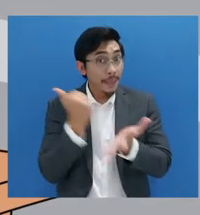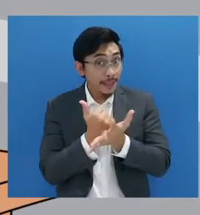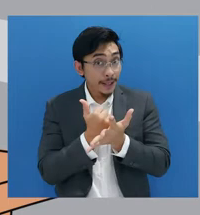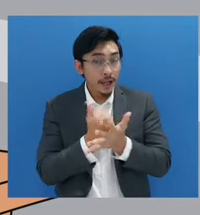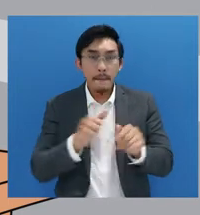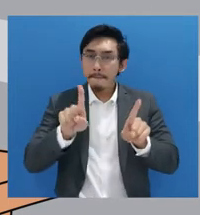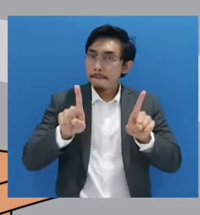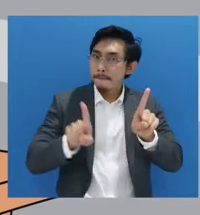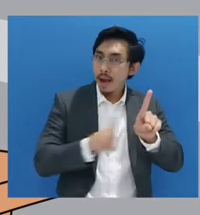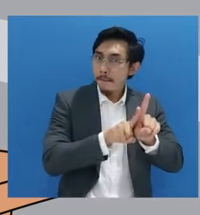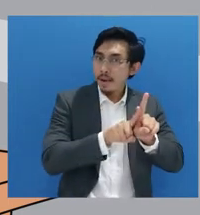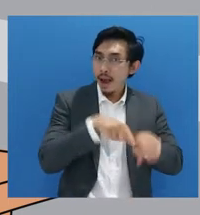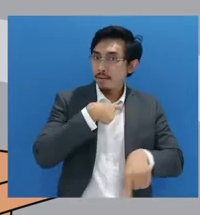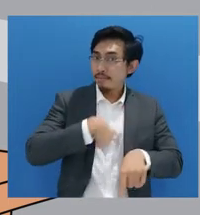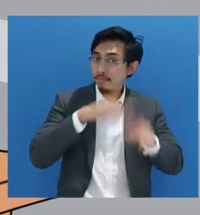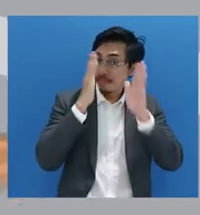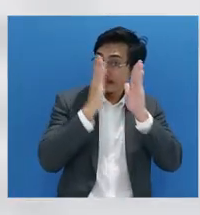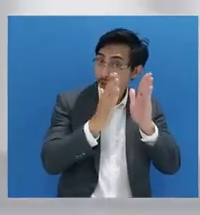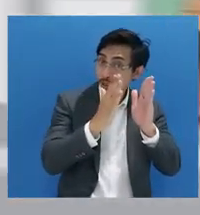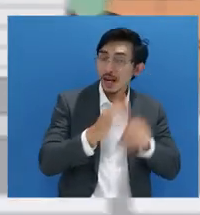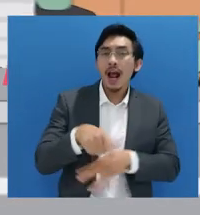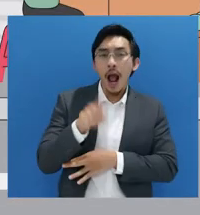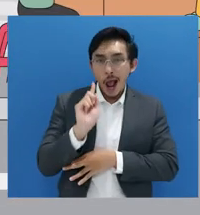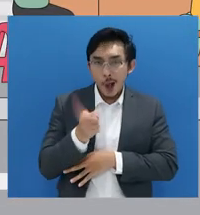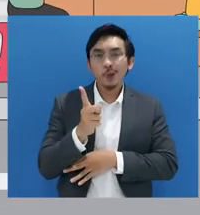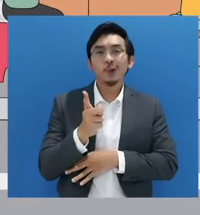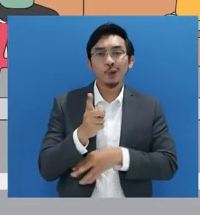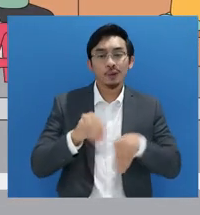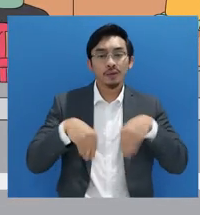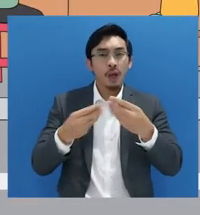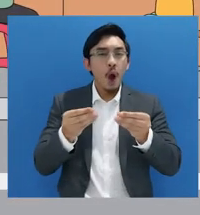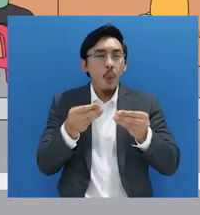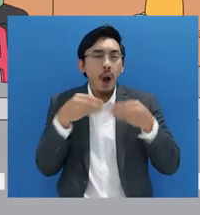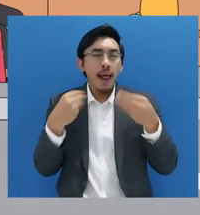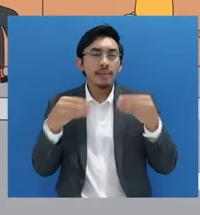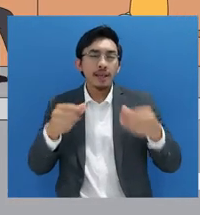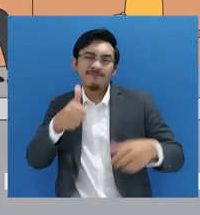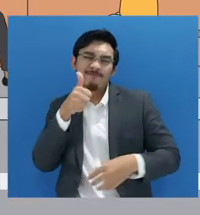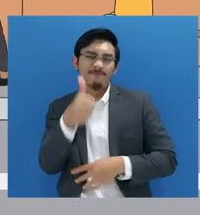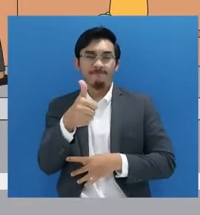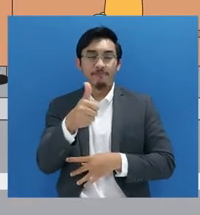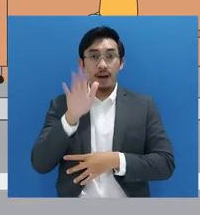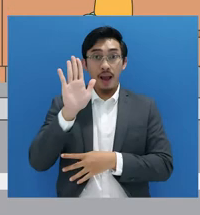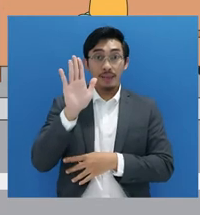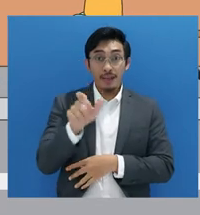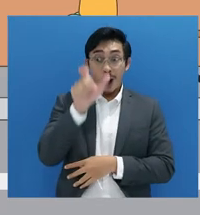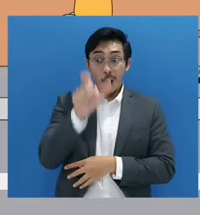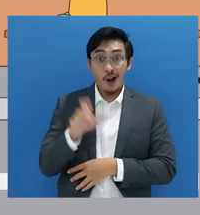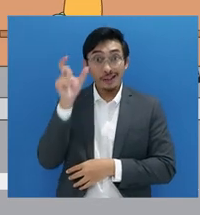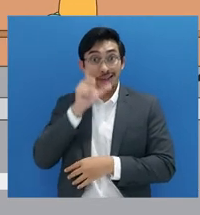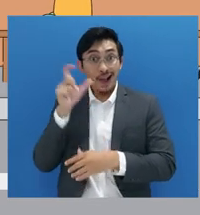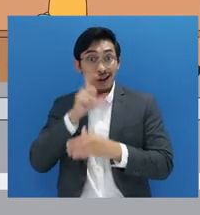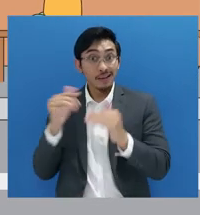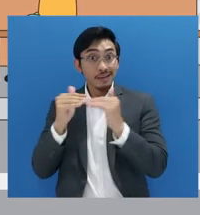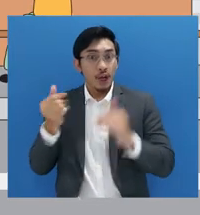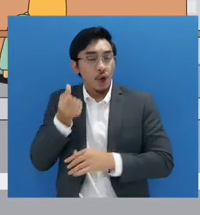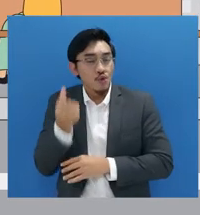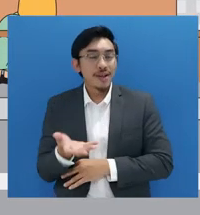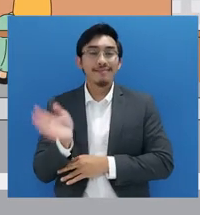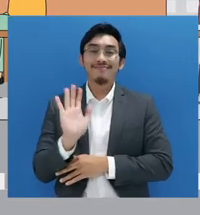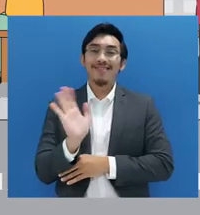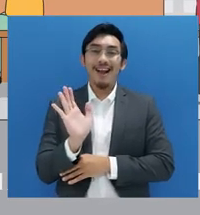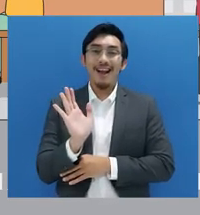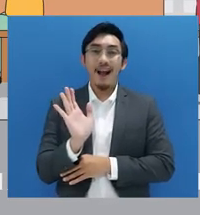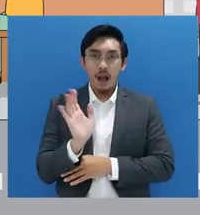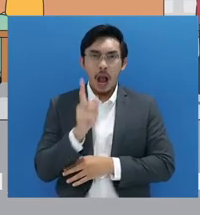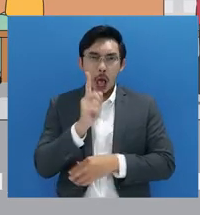hukum harus dilakukan secara berkualitas agar tidak merugikan kepentingan pencari keadilan. Apabila tidak berkualitas, pencari